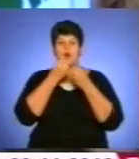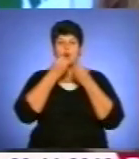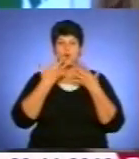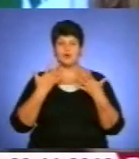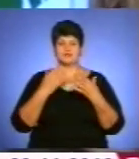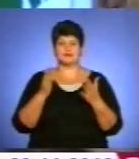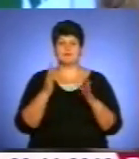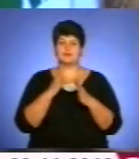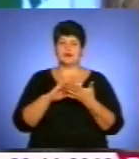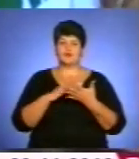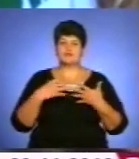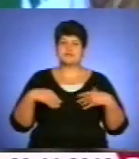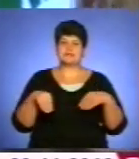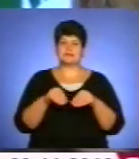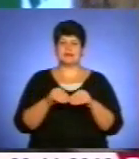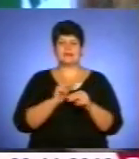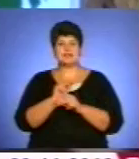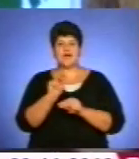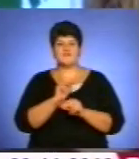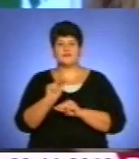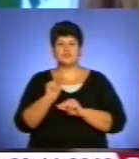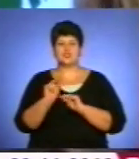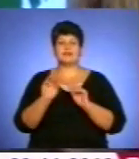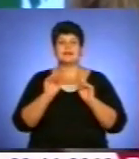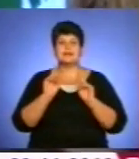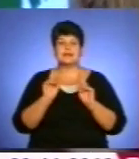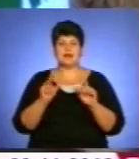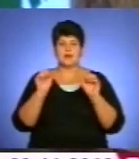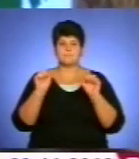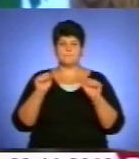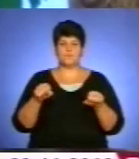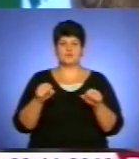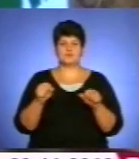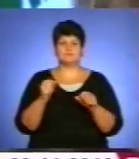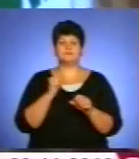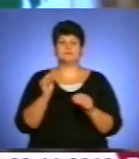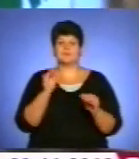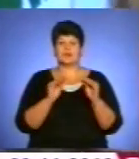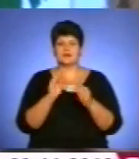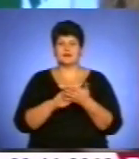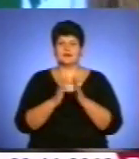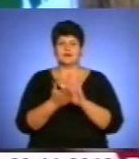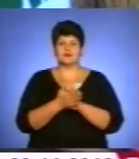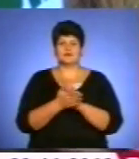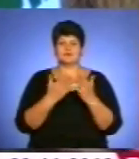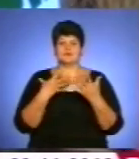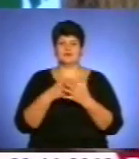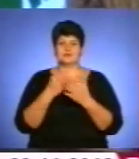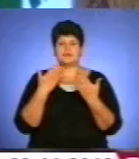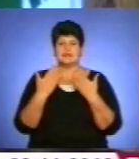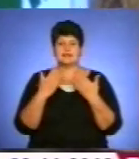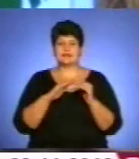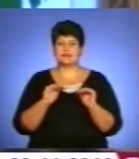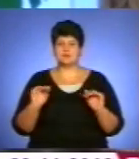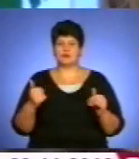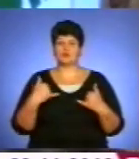атмосферу в сім'ї, навчити, принаймні, як можна налагодити стосунки з своїми дітьми. У нас є різні